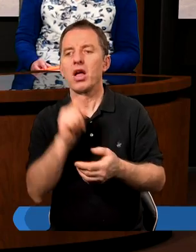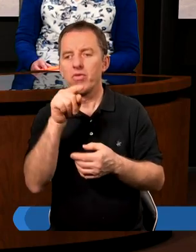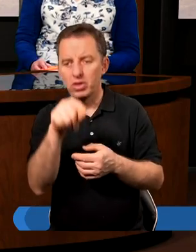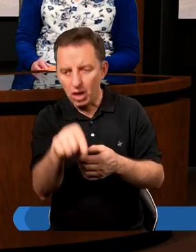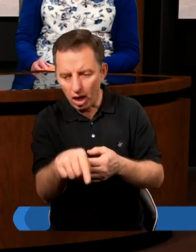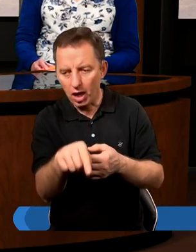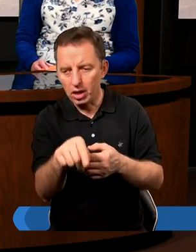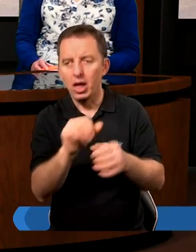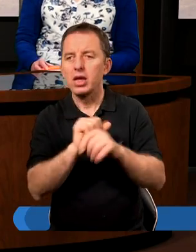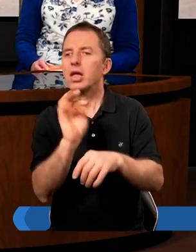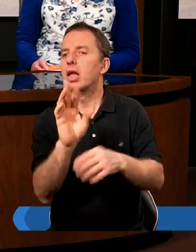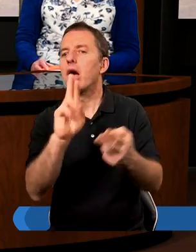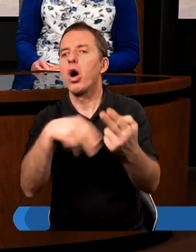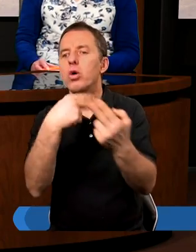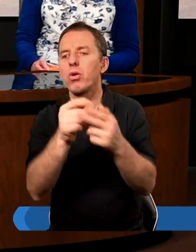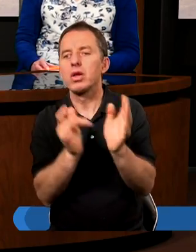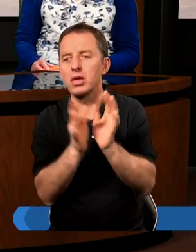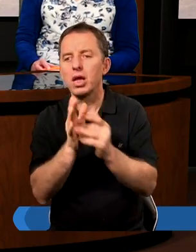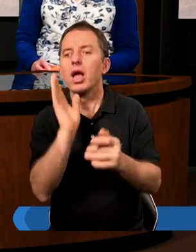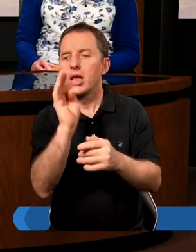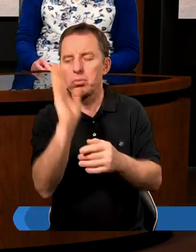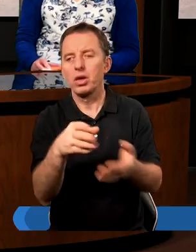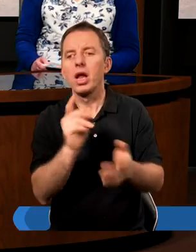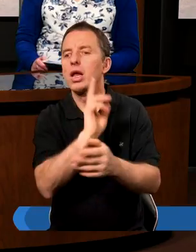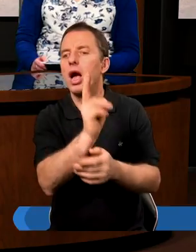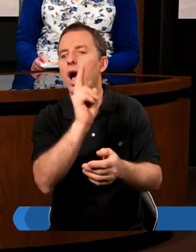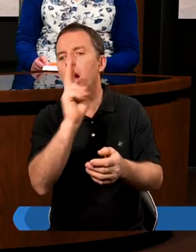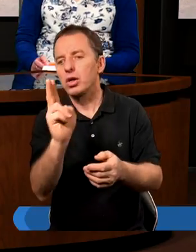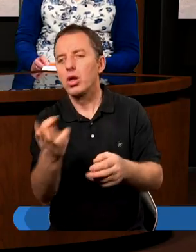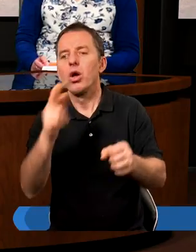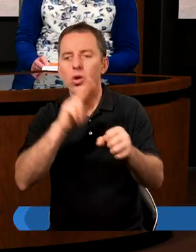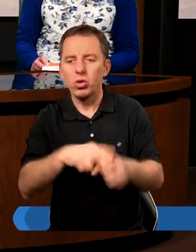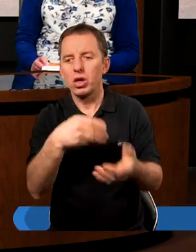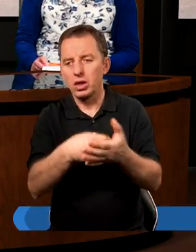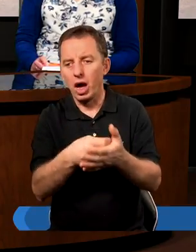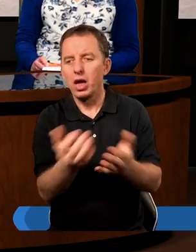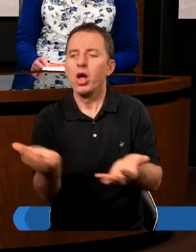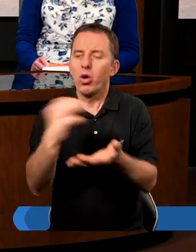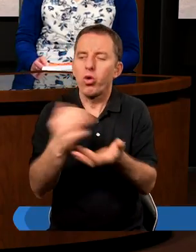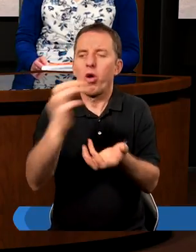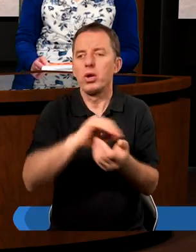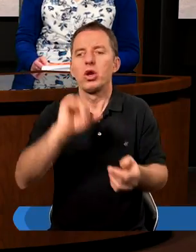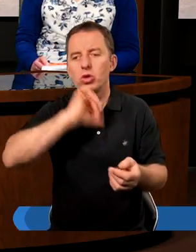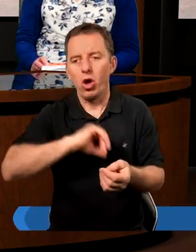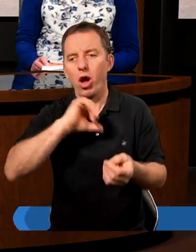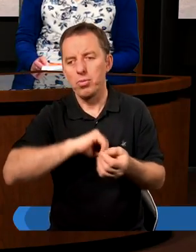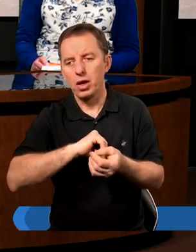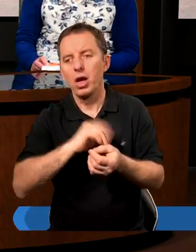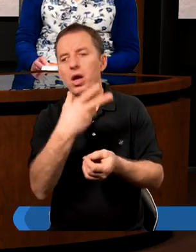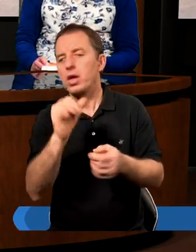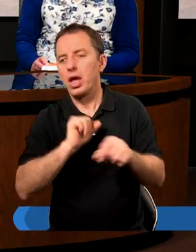I wtedy jest jakaś taka odpowiedź Pana Jezusa. Taki będzie z każdym, który skarby gromadzi sobie,